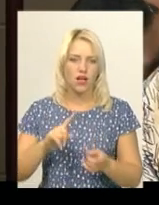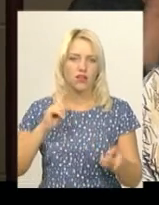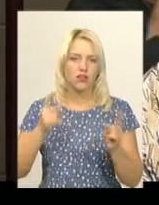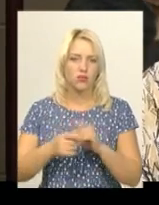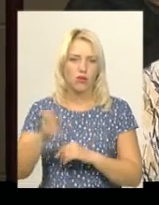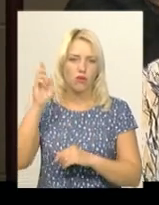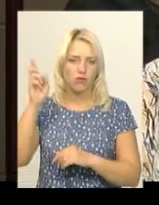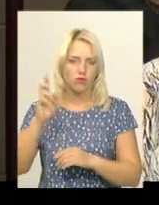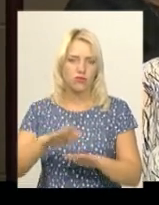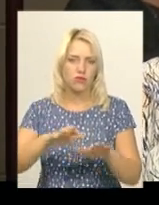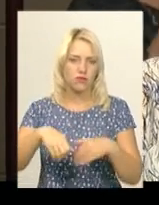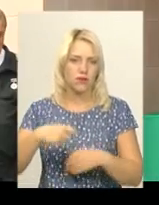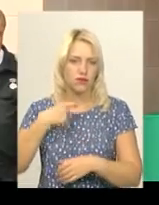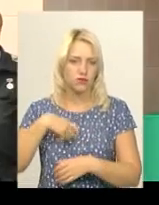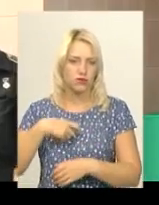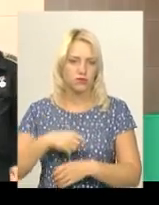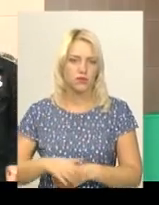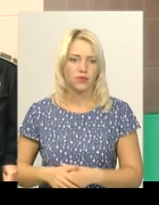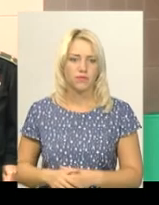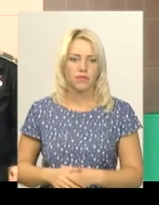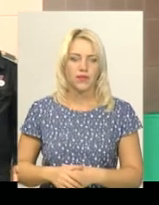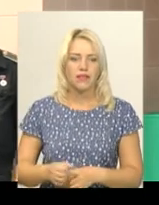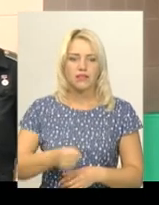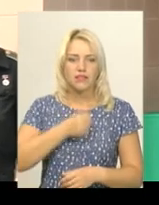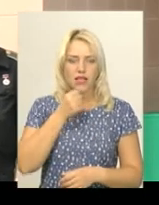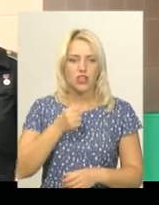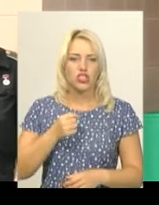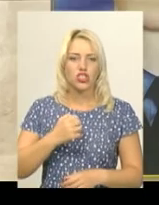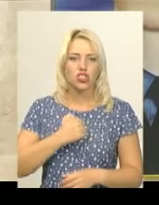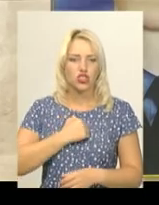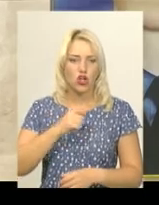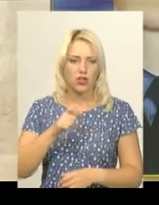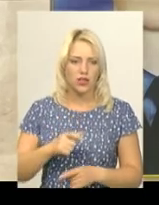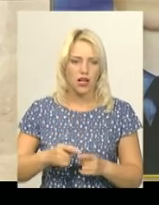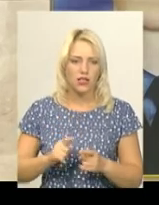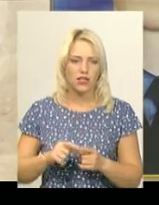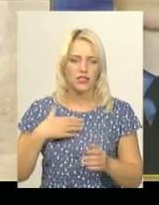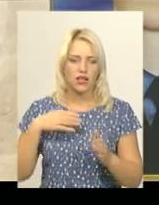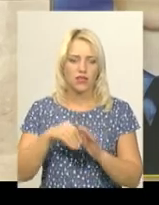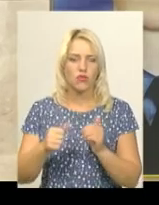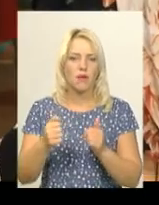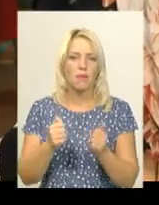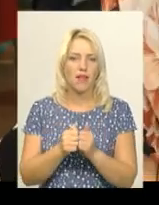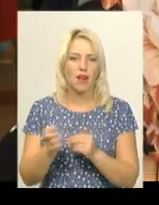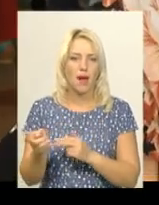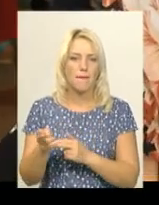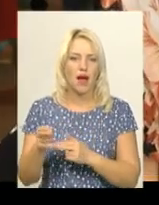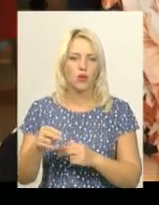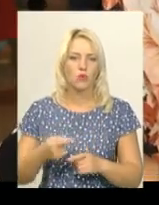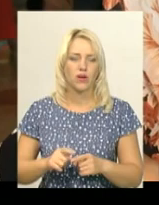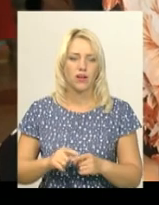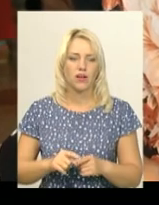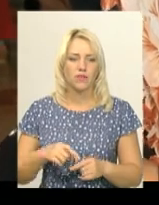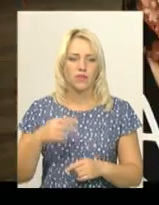порахувала їх забрати з собою. Старший солдат Дмитро Миколайчук загинув біля Маріуполя в 2015-му. 20 з